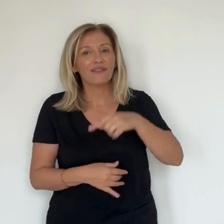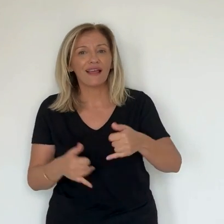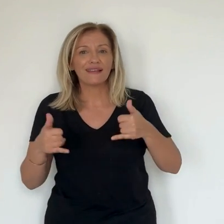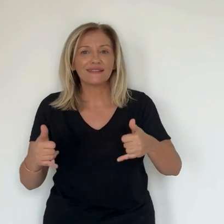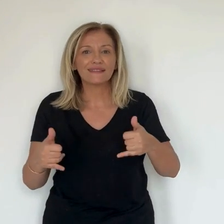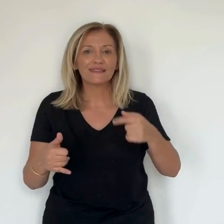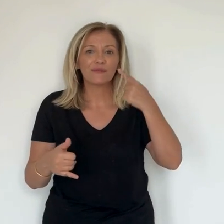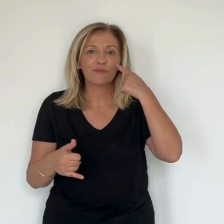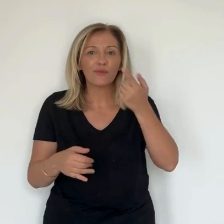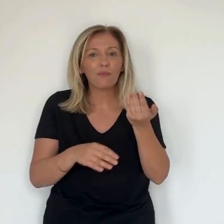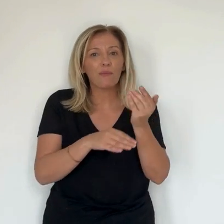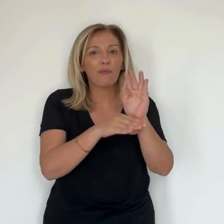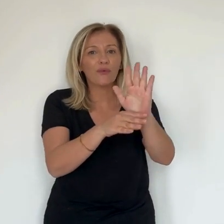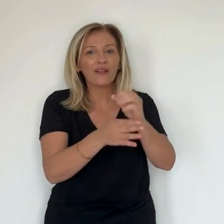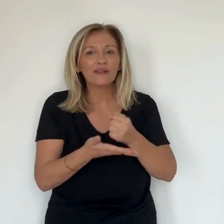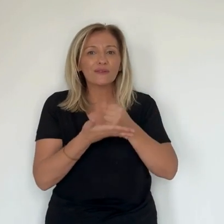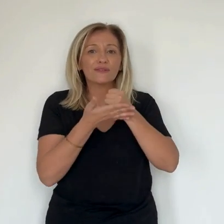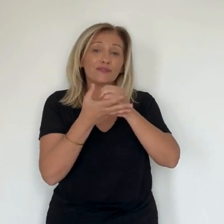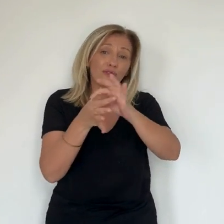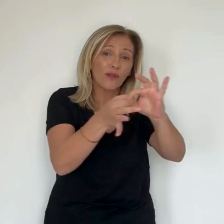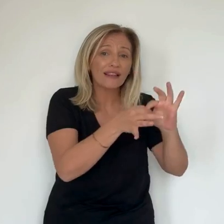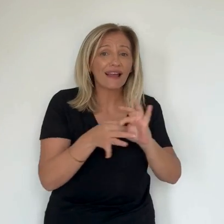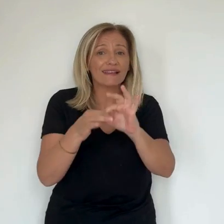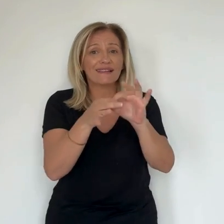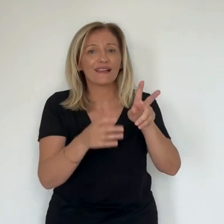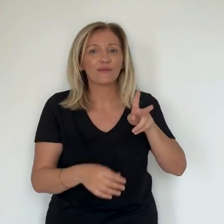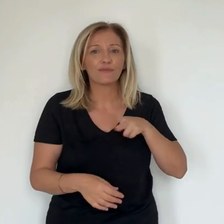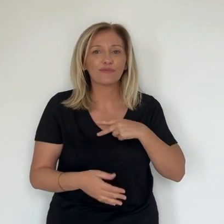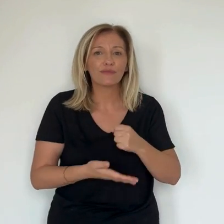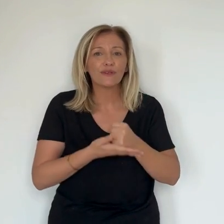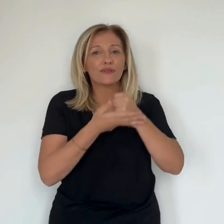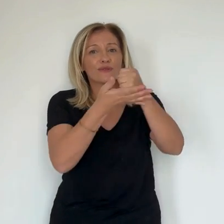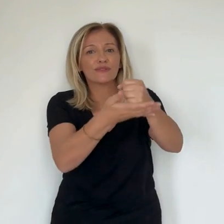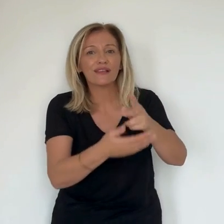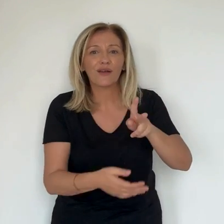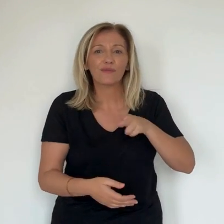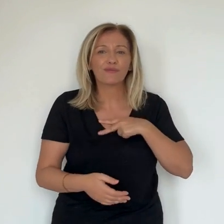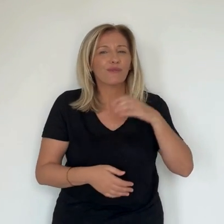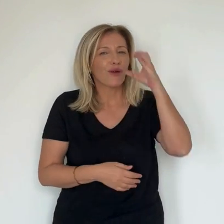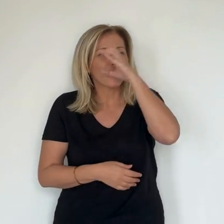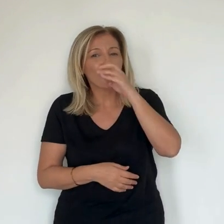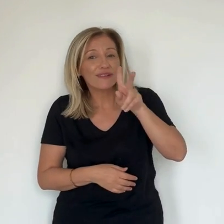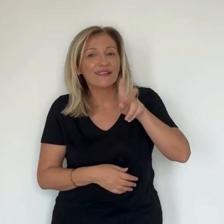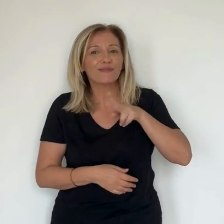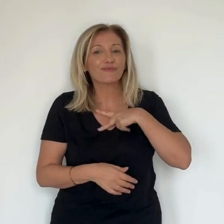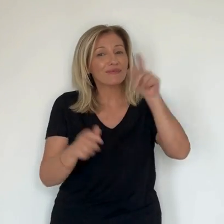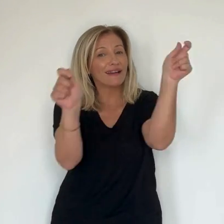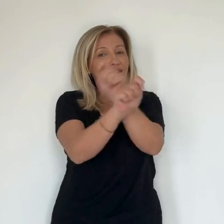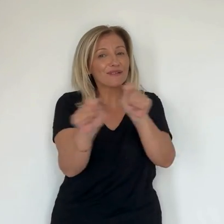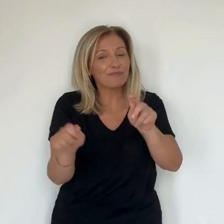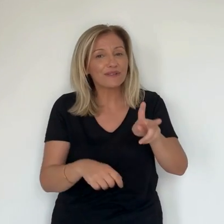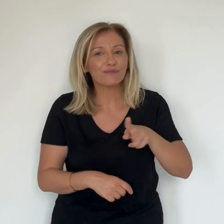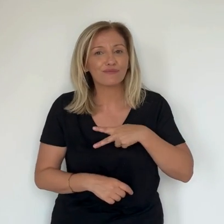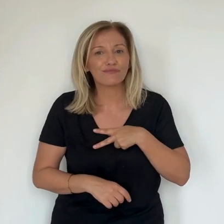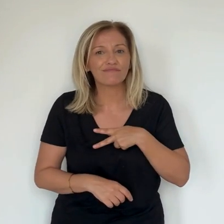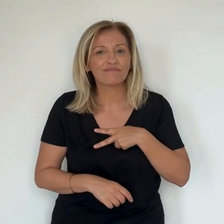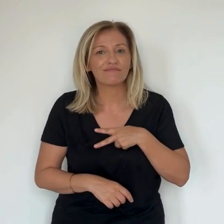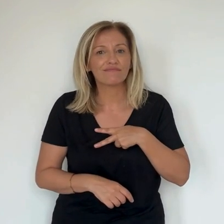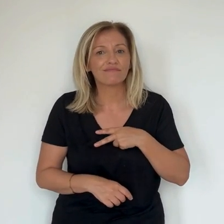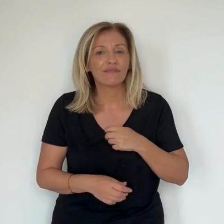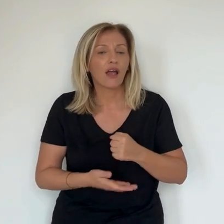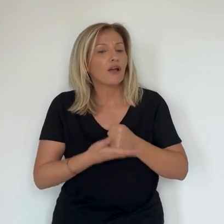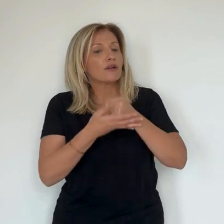patrimoine qui fait la cohésion de la communauté là. Donc je viens là évidemment, en solidarité, en